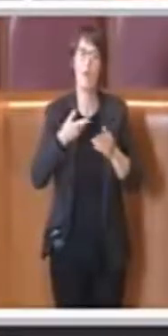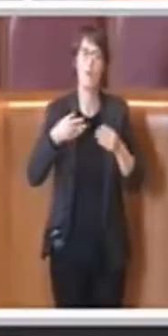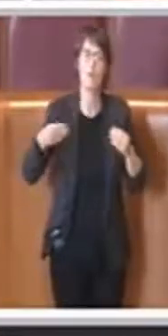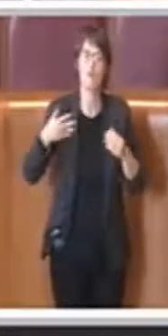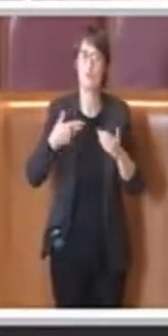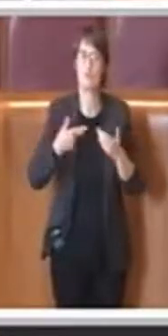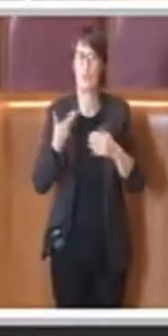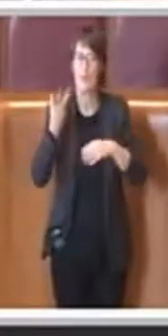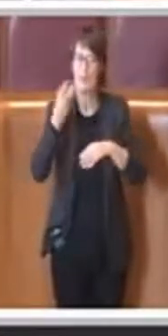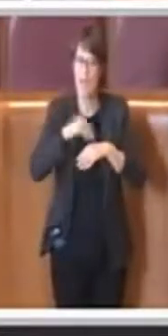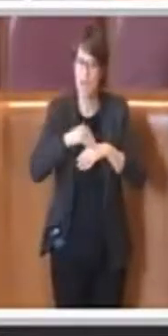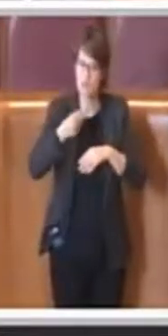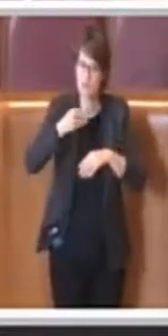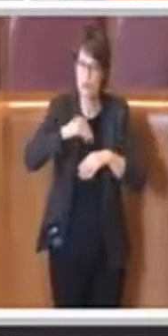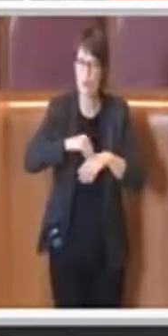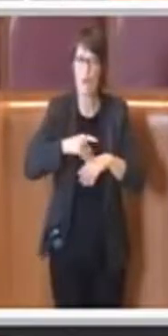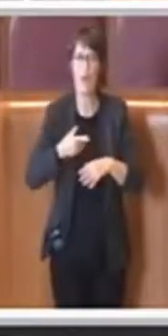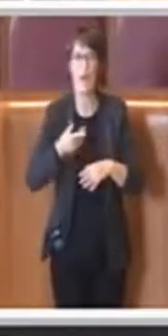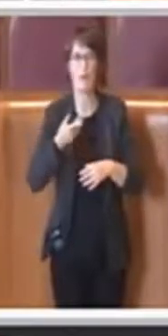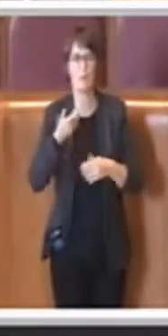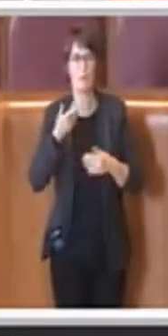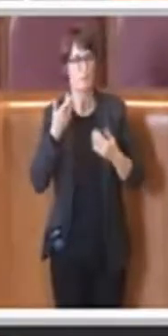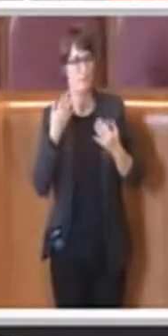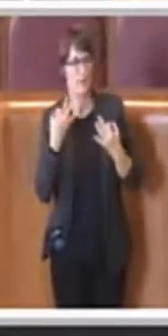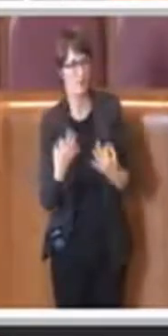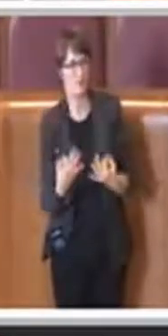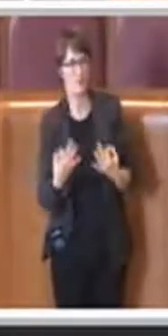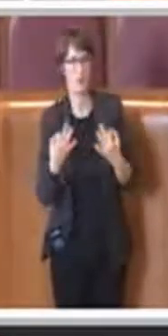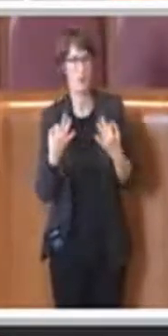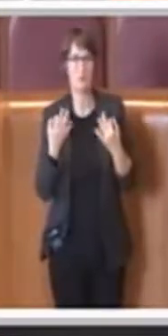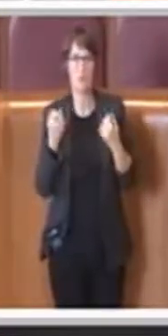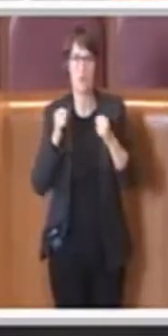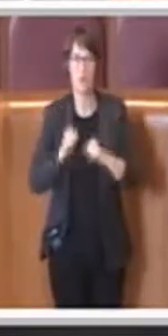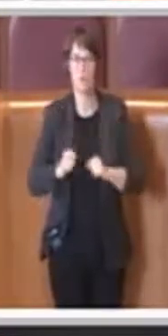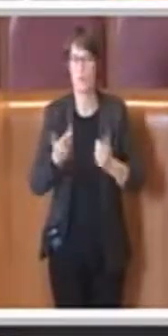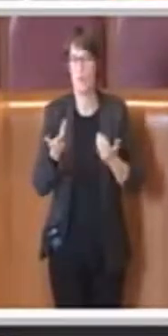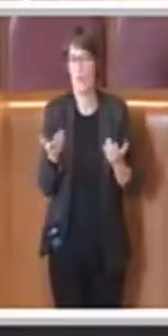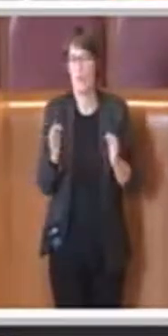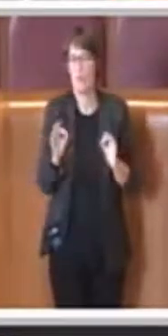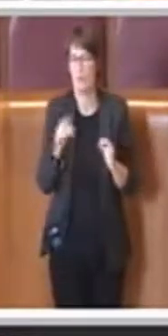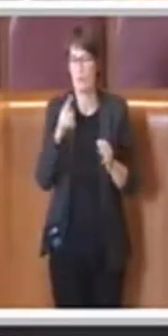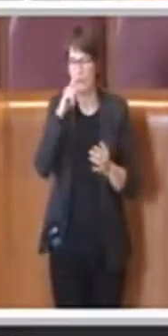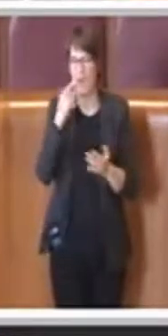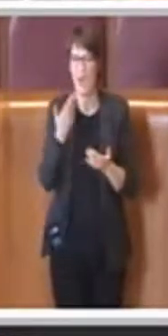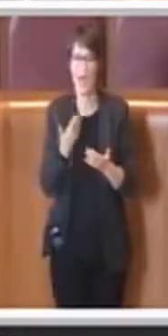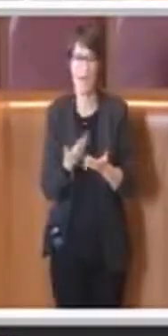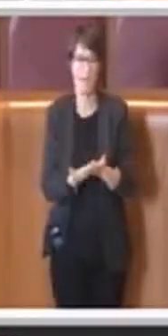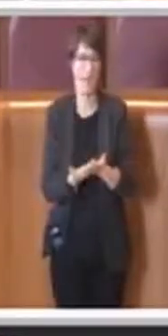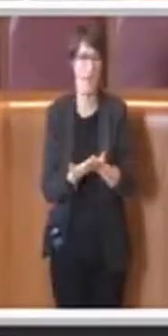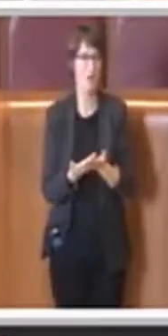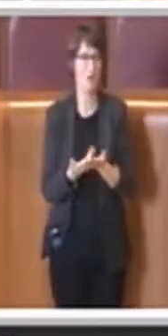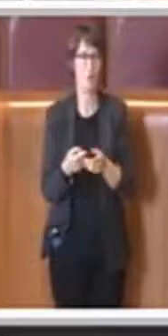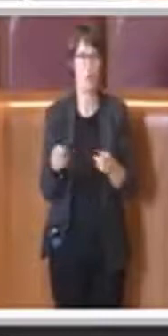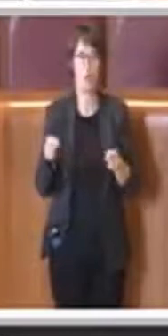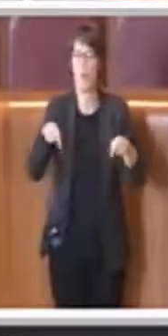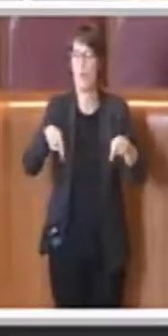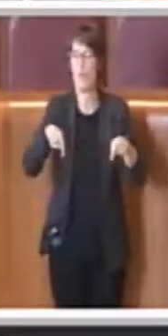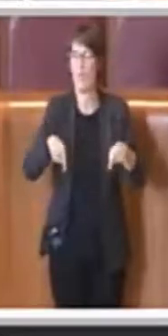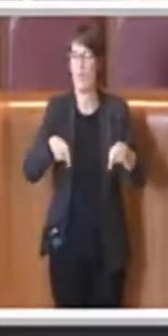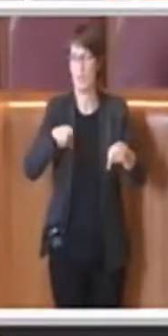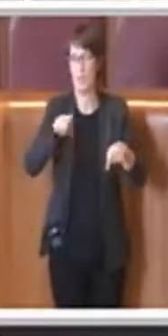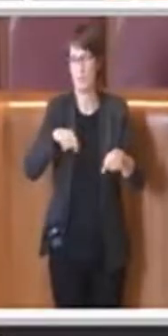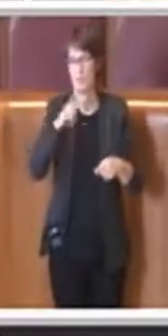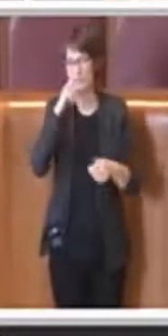come dire adeguato e essere posto al passo insomma con i tempi dal punto di vista tecnologico.